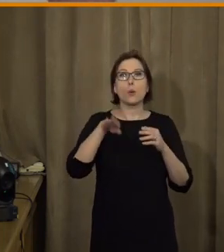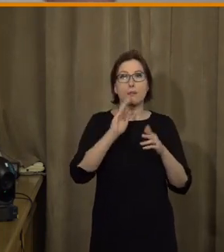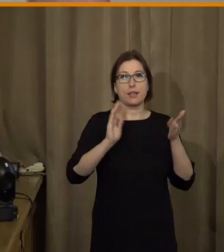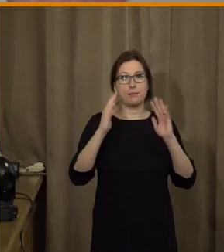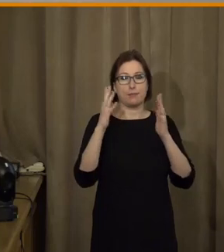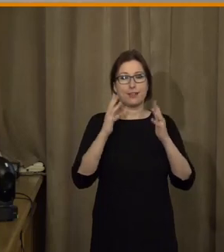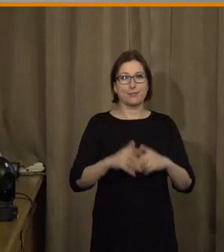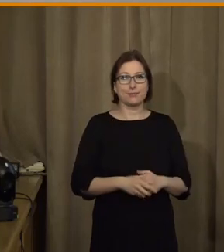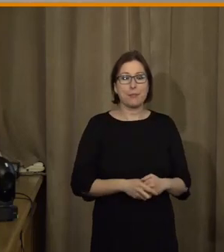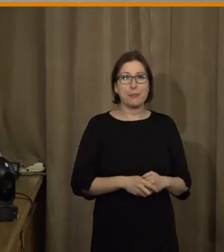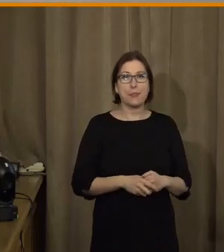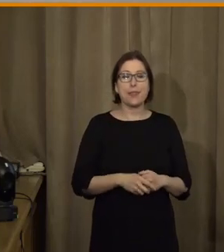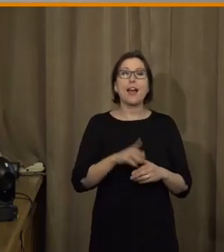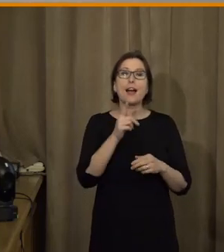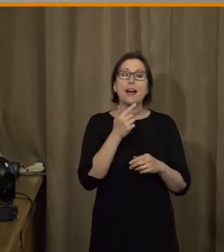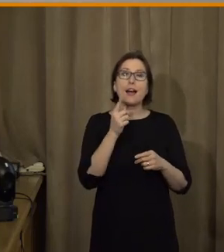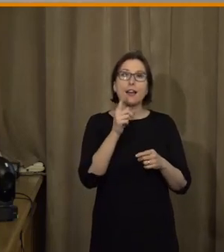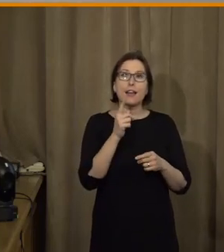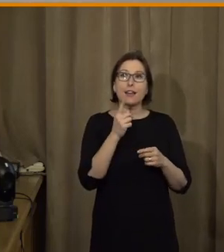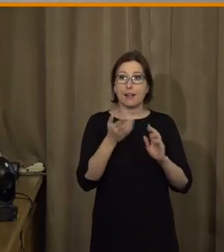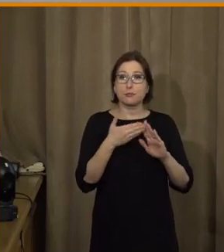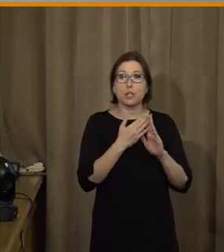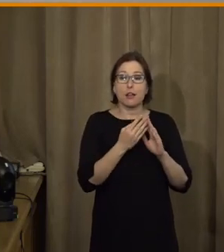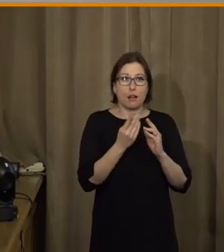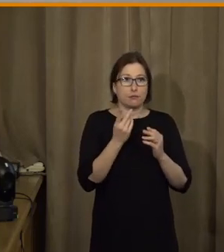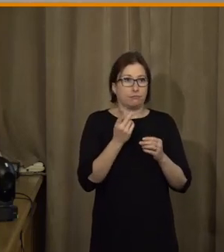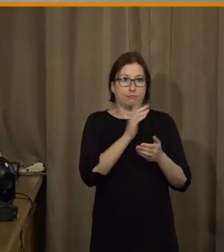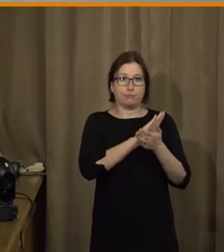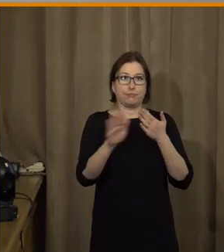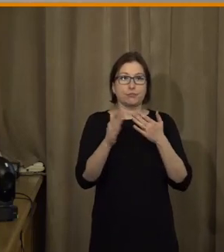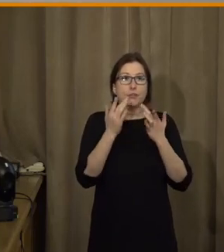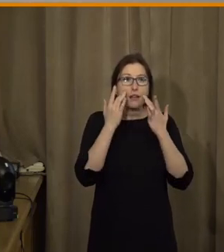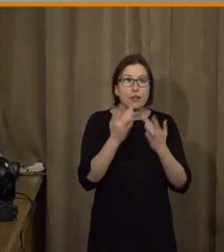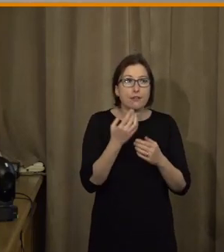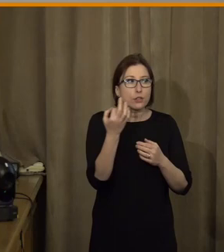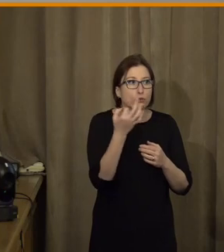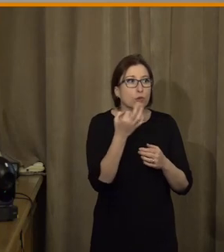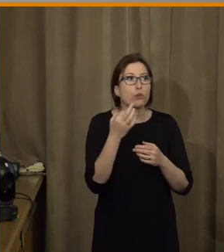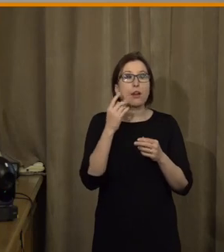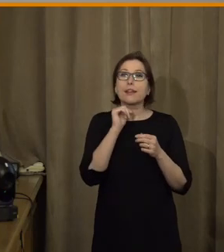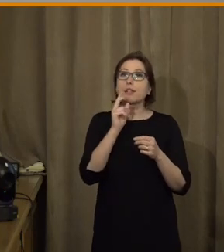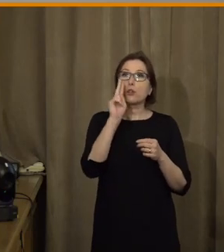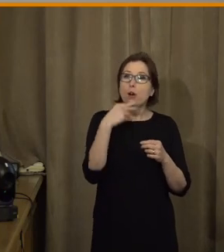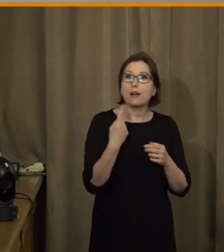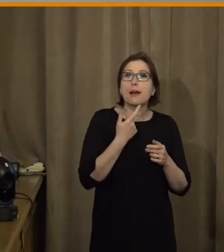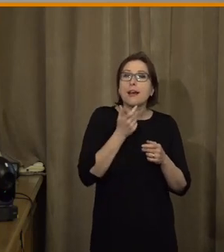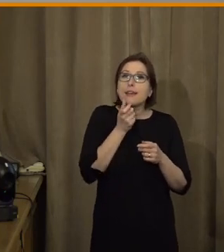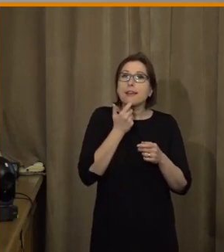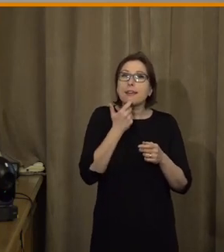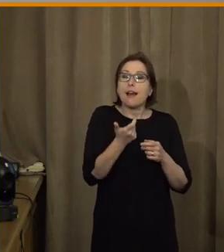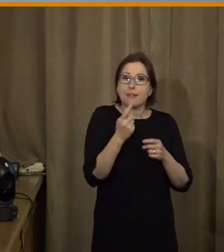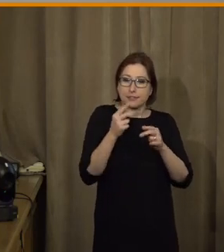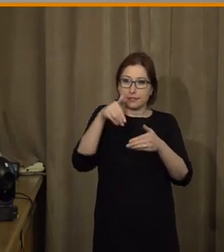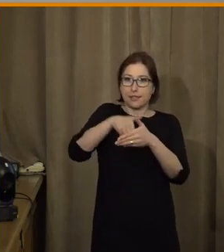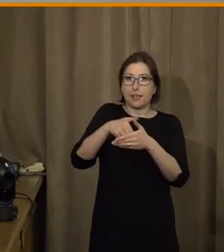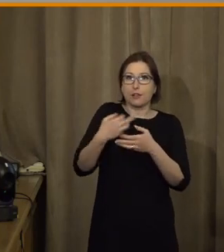což ráda nás dílím, ale se třeba s ním vůbec nesetkáváme, nikoho neznáme a vlastně o tom jazyce jako takovém